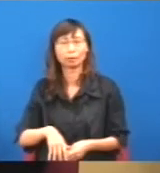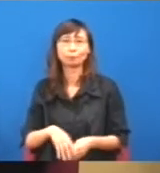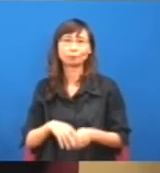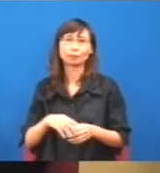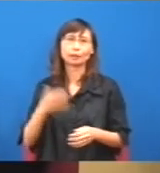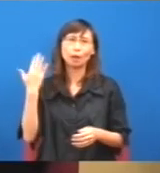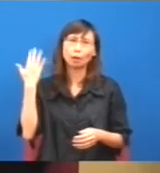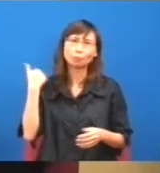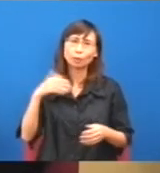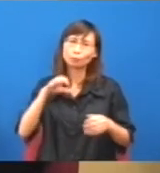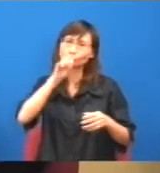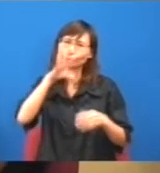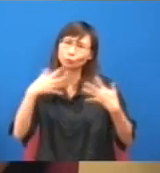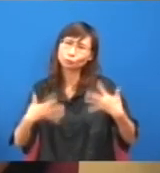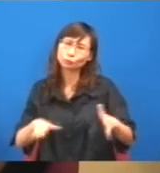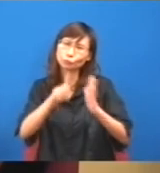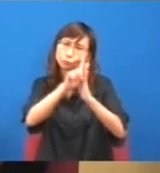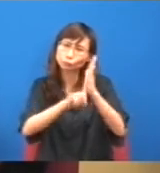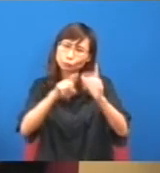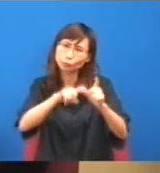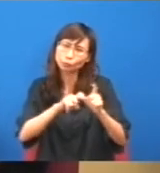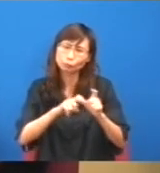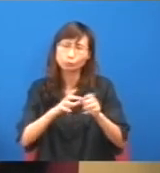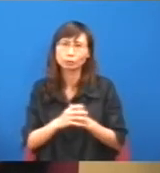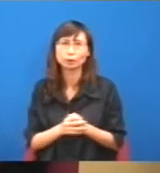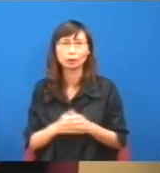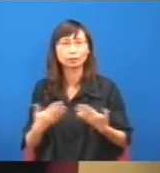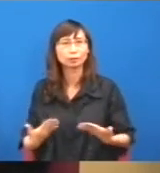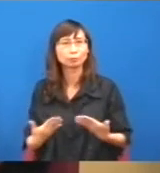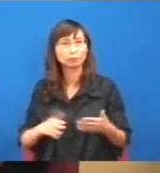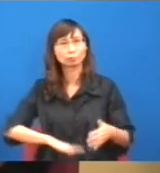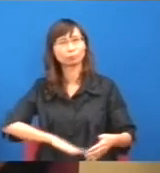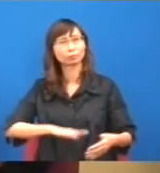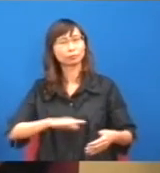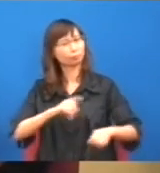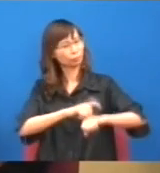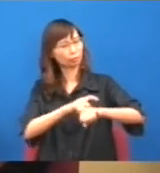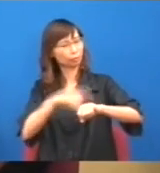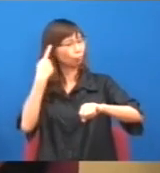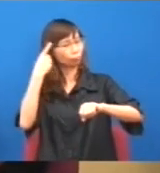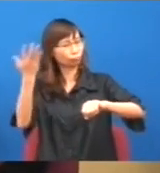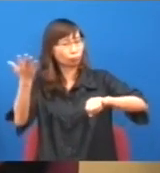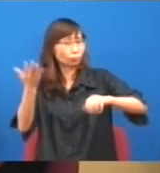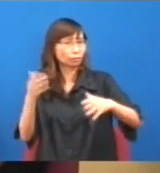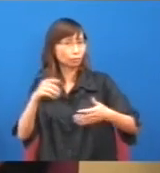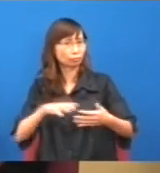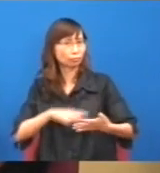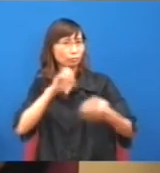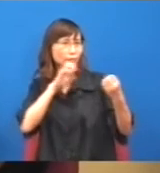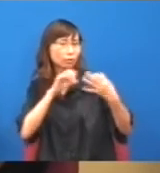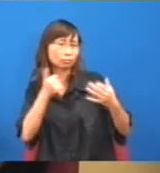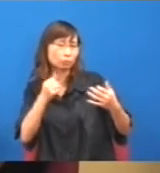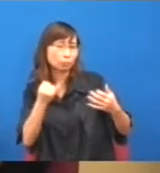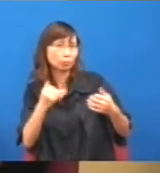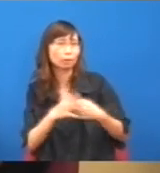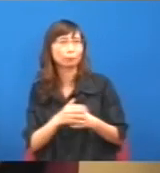事就是,集體談判權,剛剛想起,我不知道今天,夠不夠時間講,我記得這個建制派,特別是這個工聯會,經常都